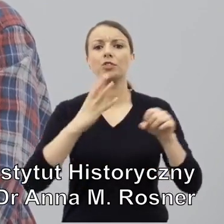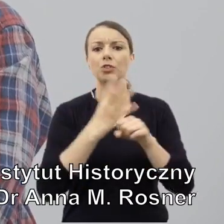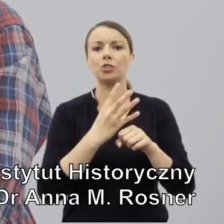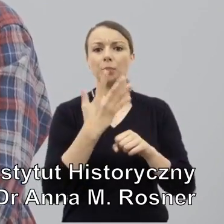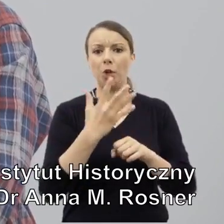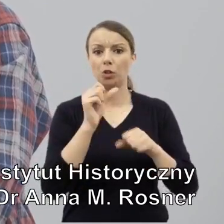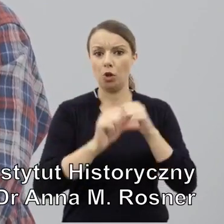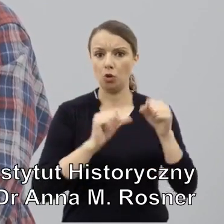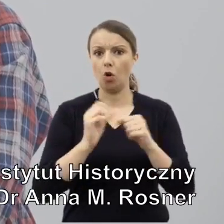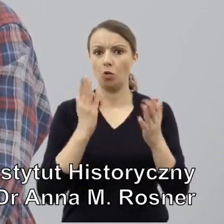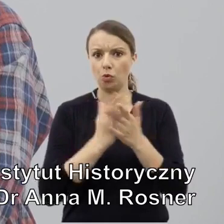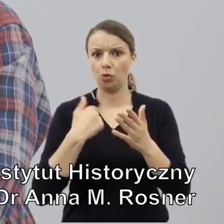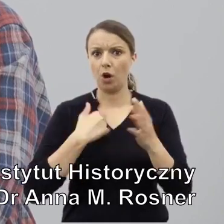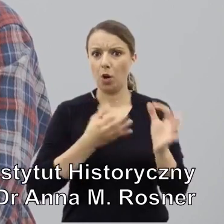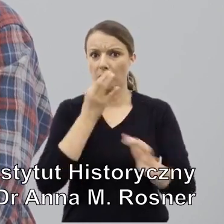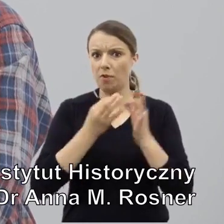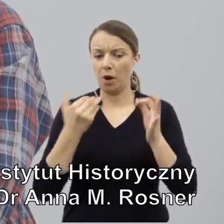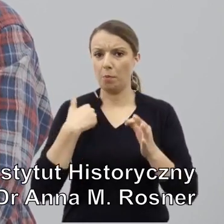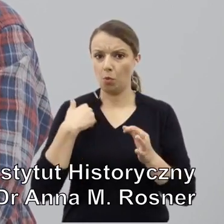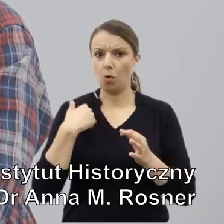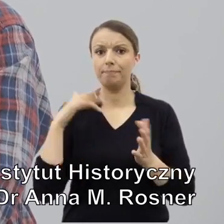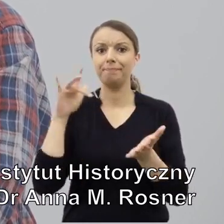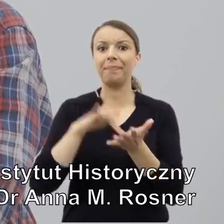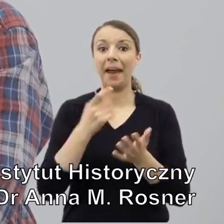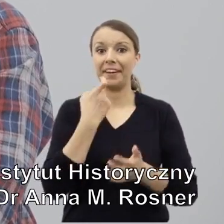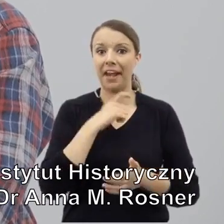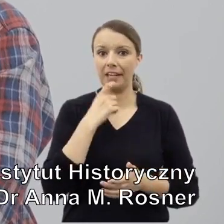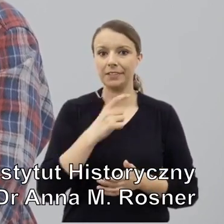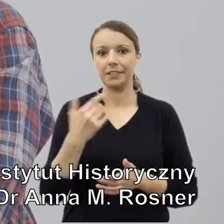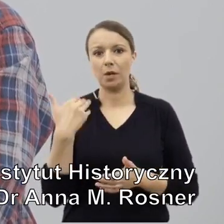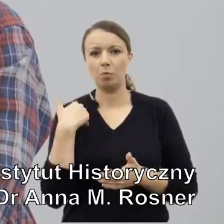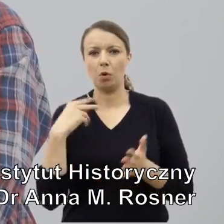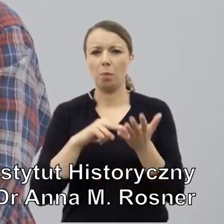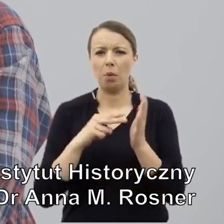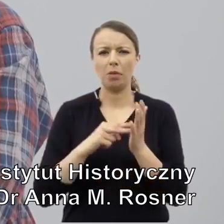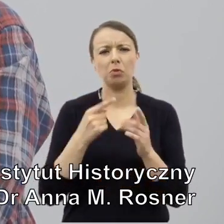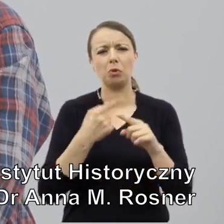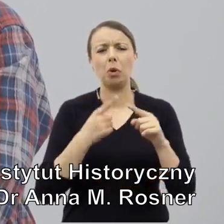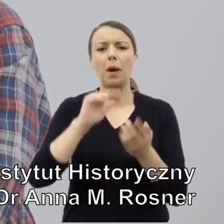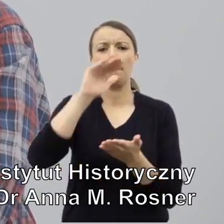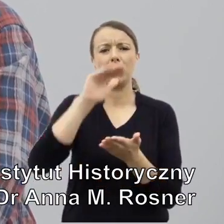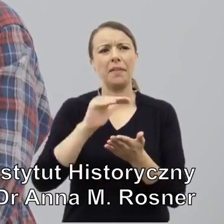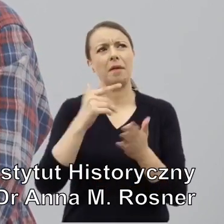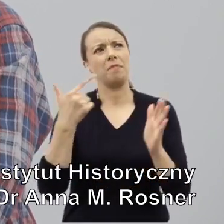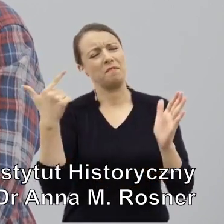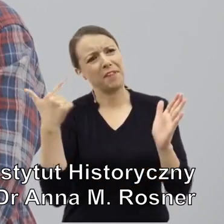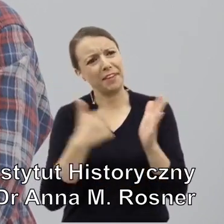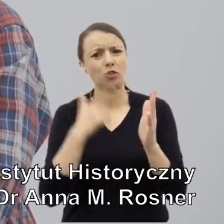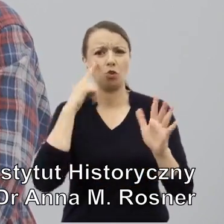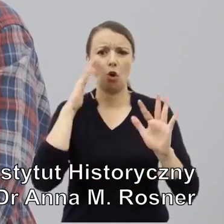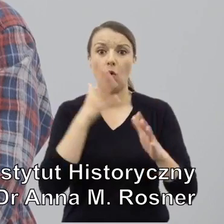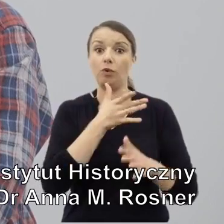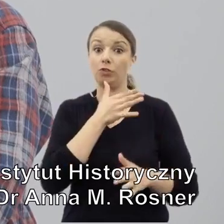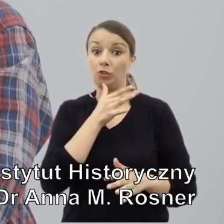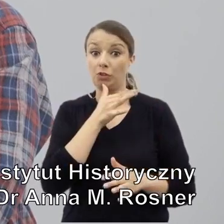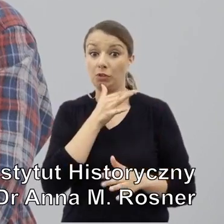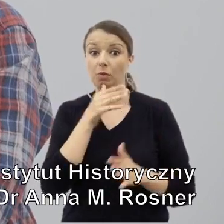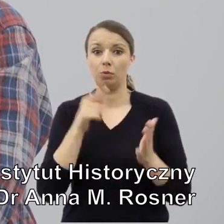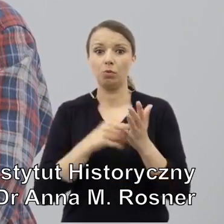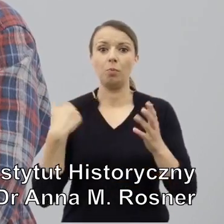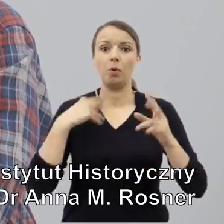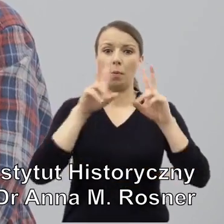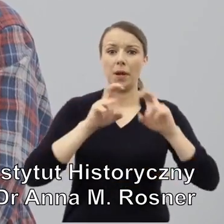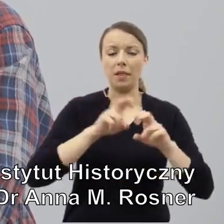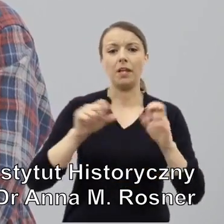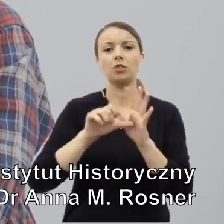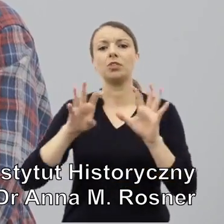wspominałam, w Kielcach miało przebywać troszkę mniej niż 2 tysiące Żydów. Natomiast powtórzone badania w 1947